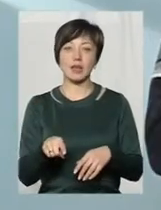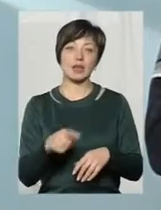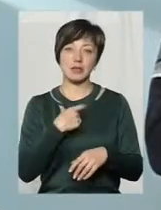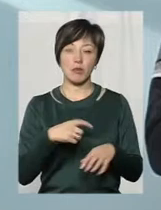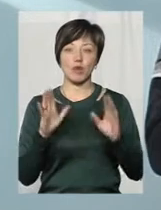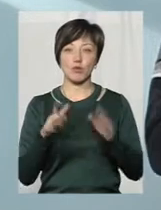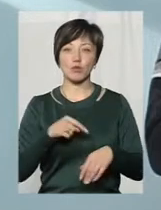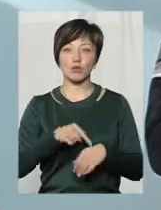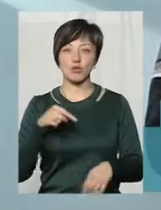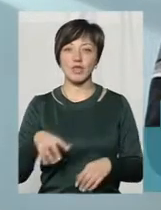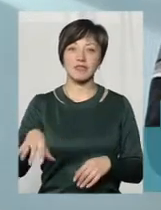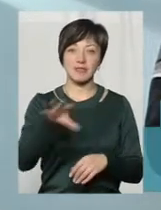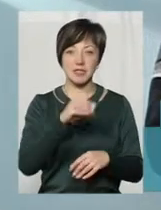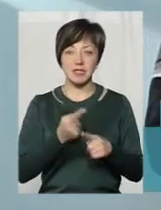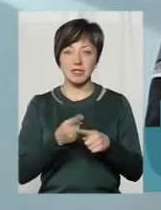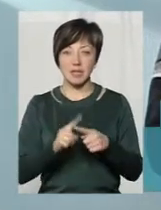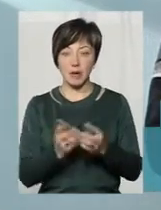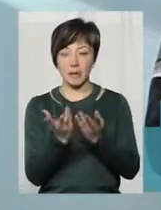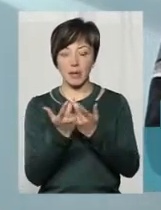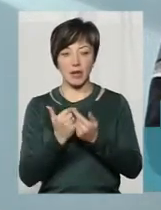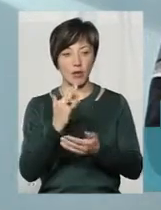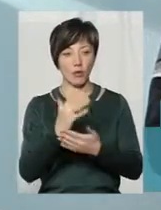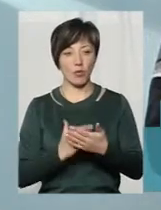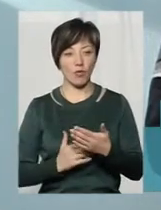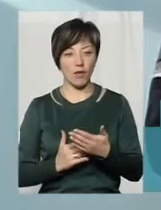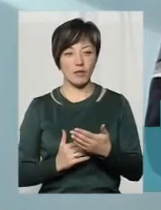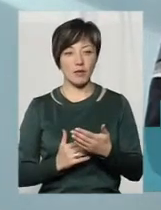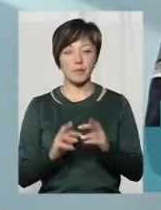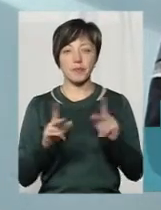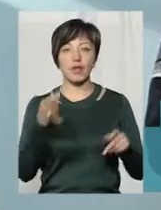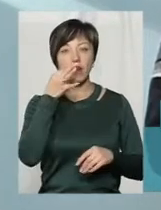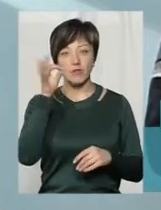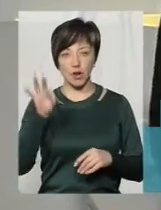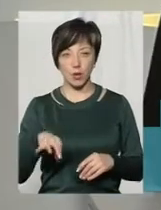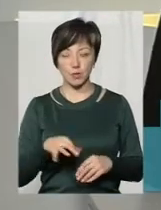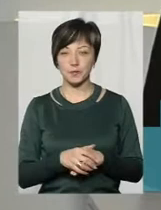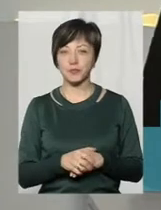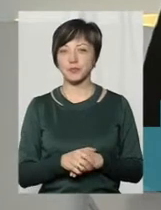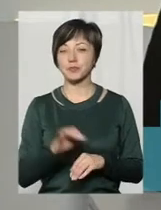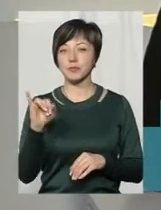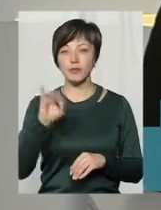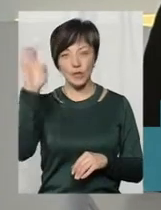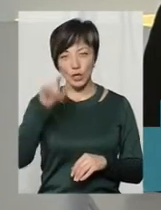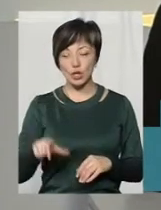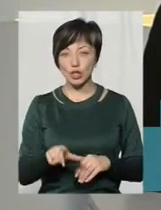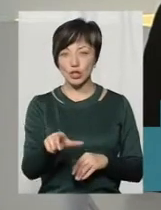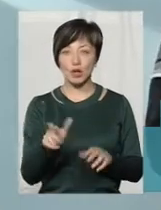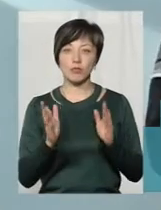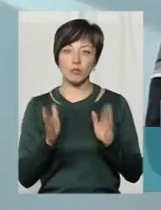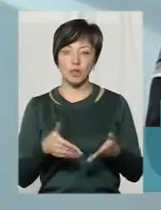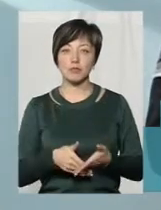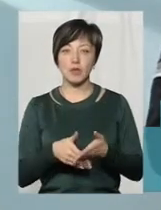будуть почувати всі, оці, які я перерахував, в принципі, як в раю. І річка тим самим буде